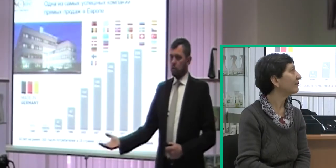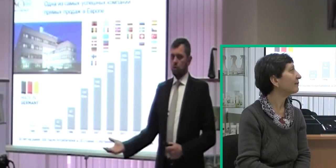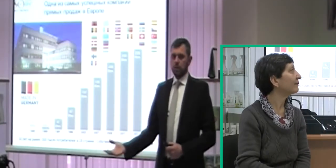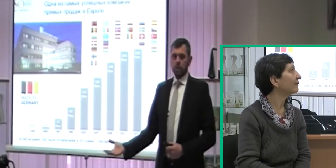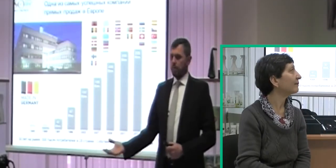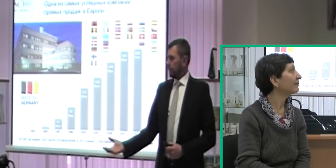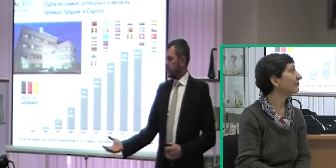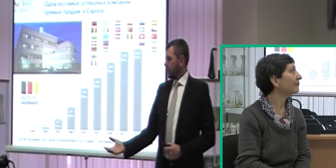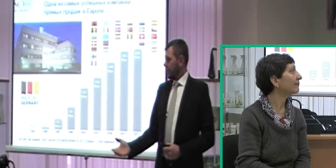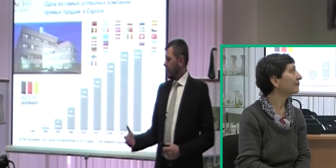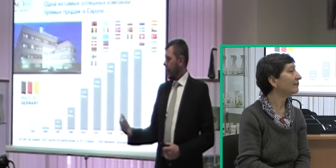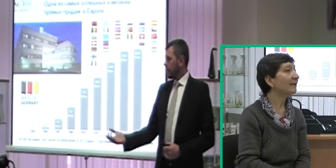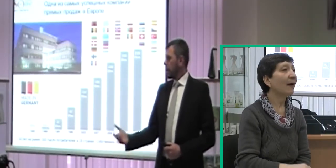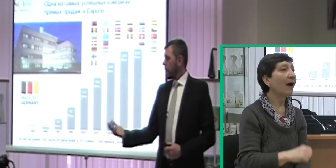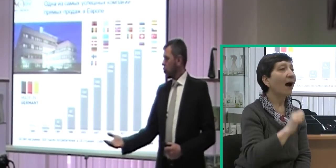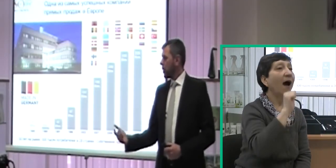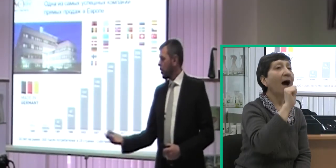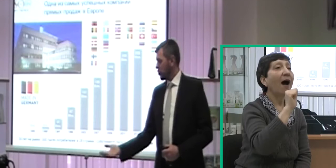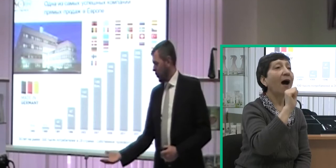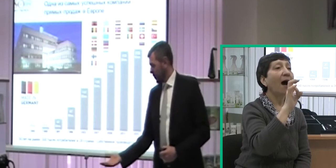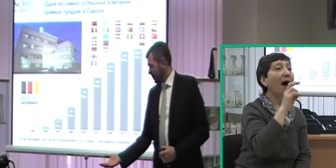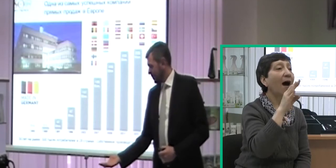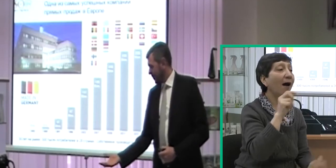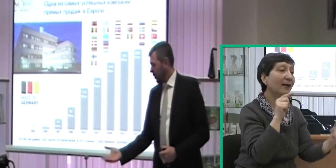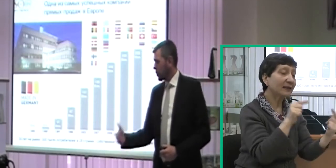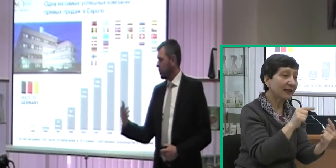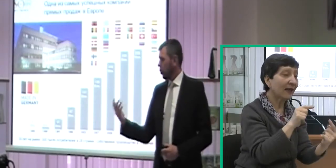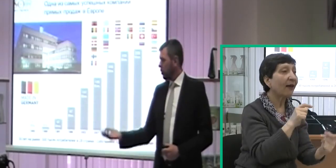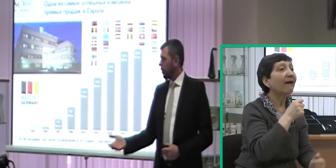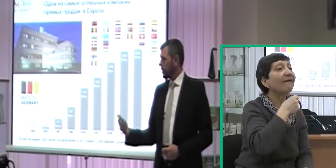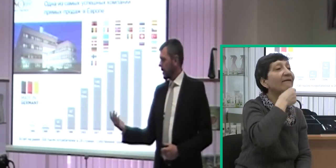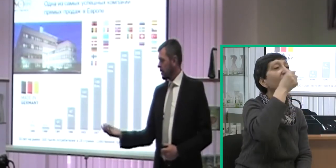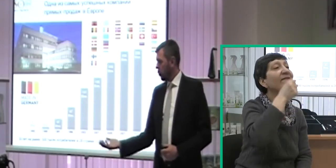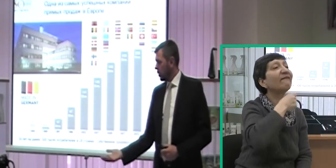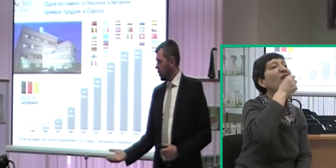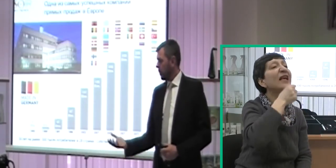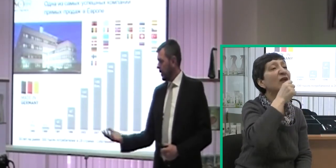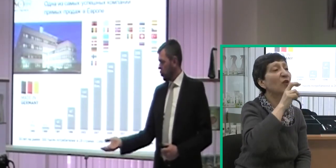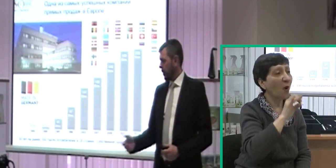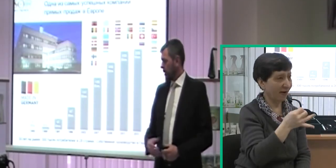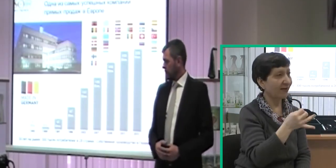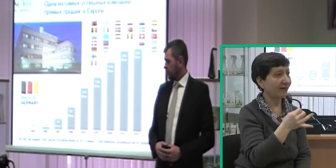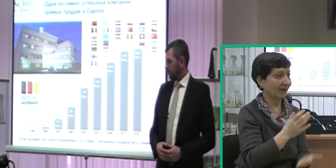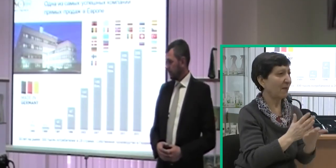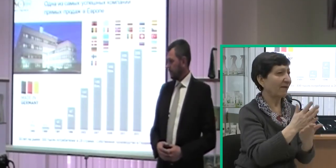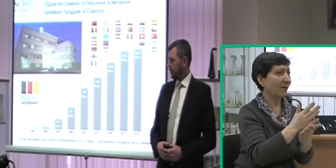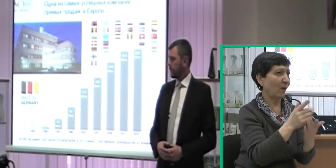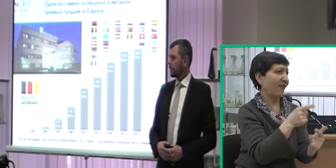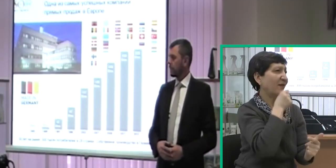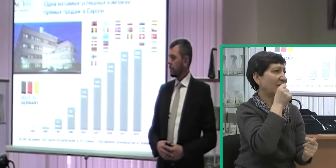Не знаю, получится ли вас это приносить или нет. Анти-эйдж менеджмент. То есть противовозрастной менеджмент.